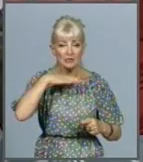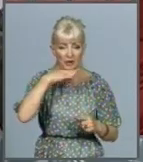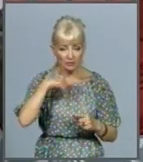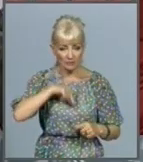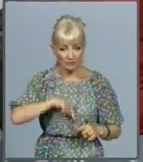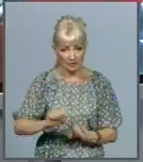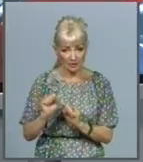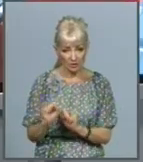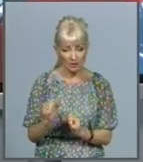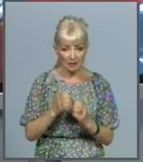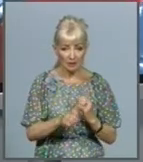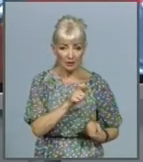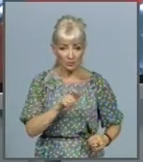людей.